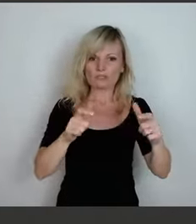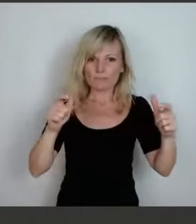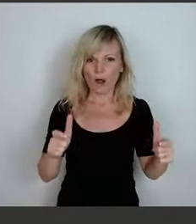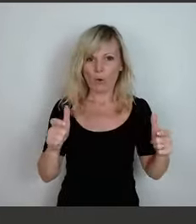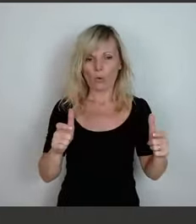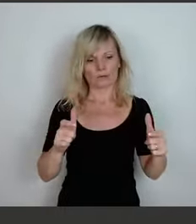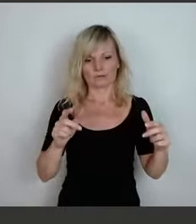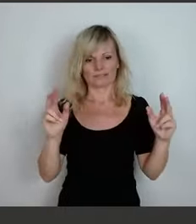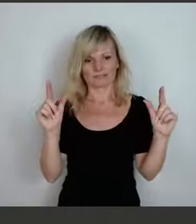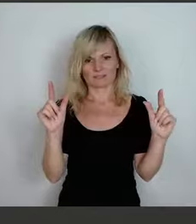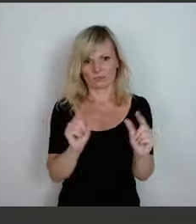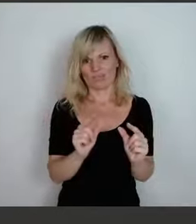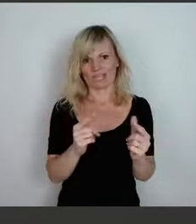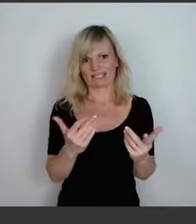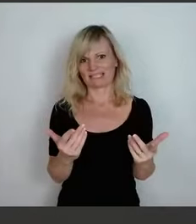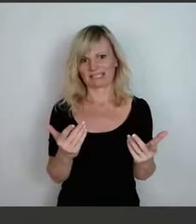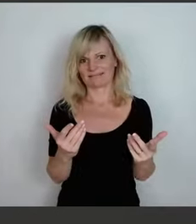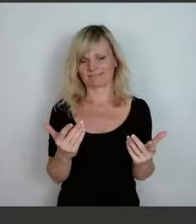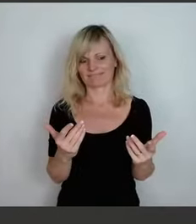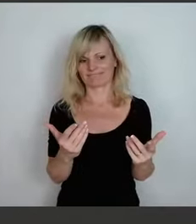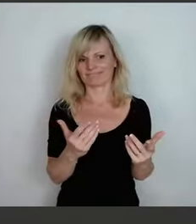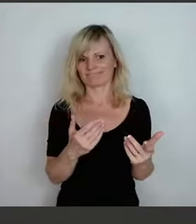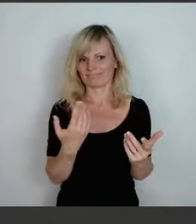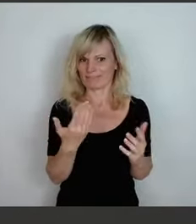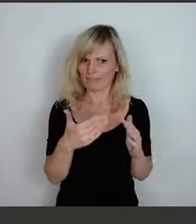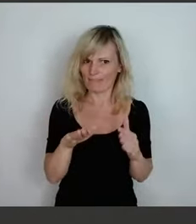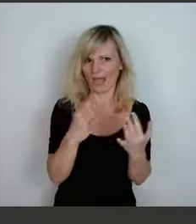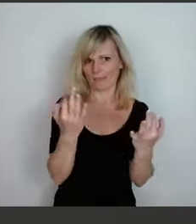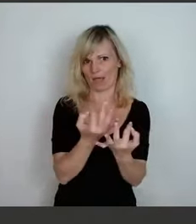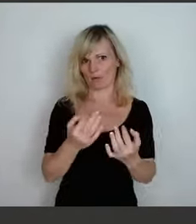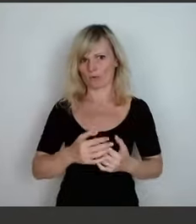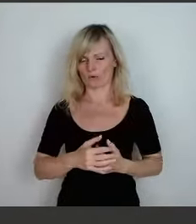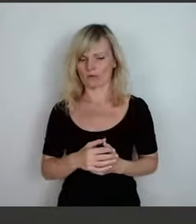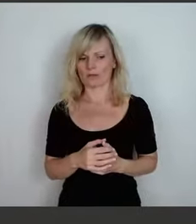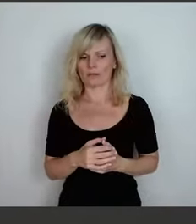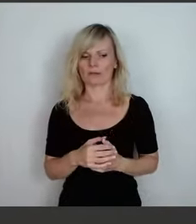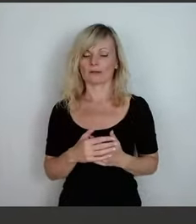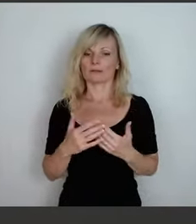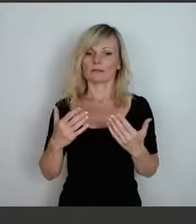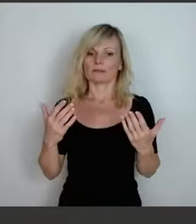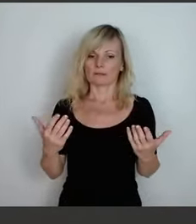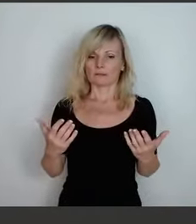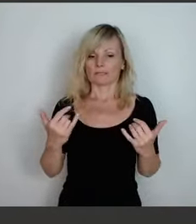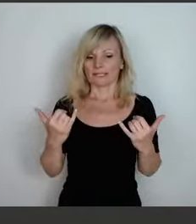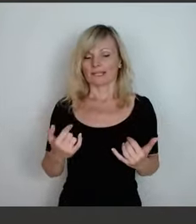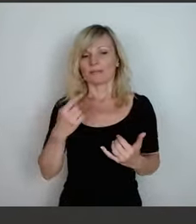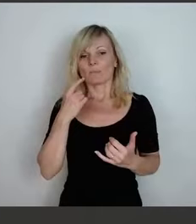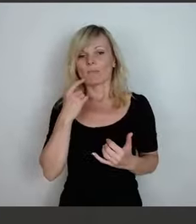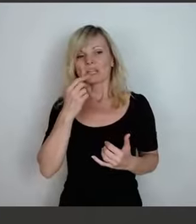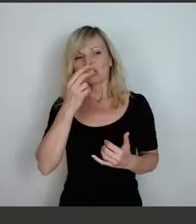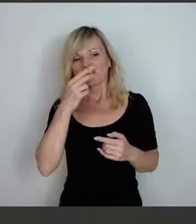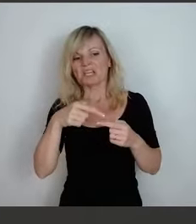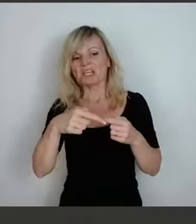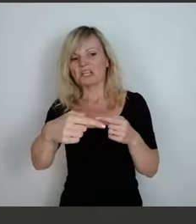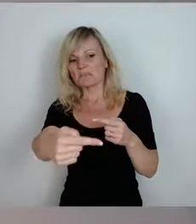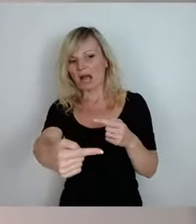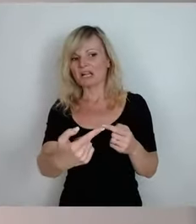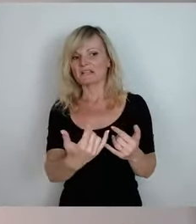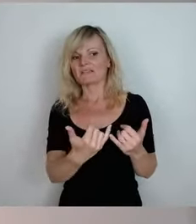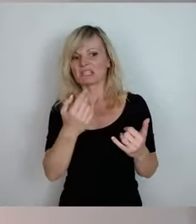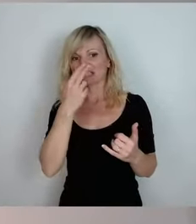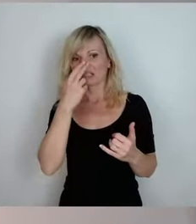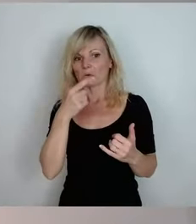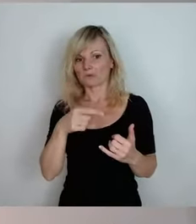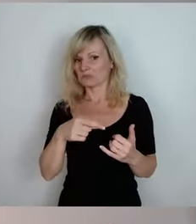Und ich sage mal, aus den Signalen, die mir momentan vorliegen, rechne ich nicht damit, dass wir